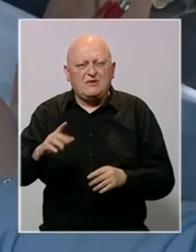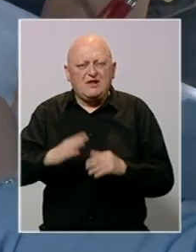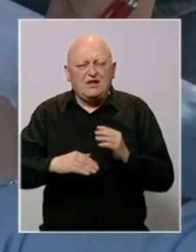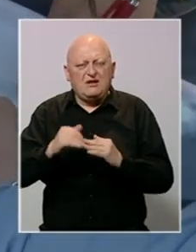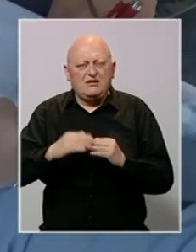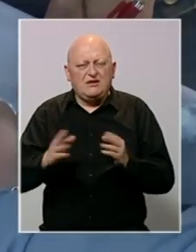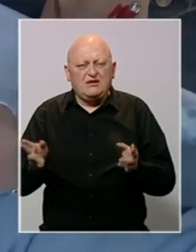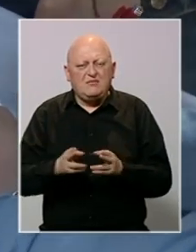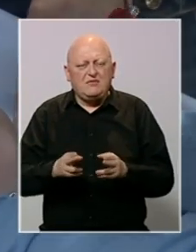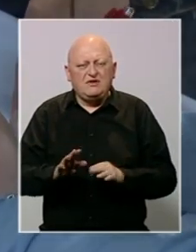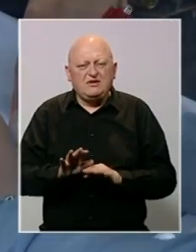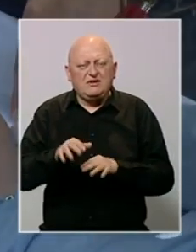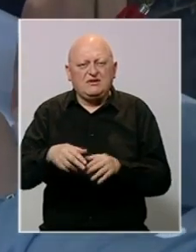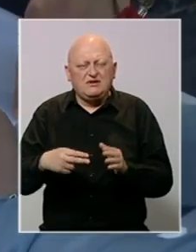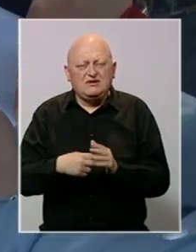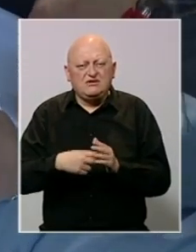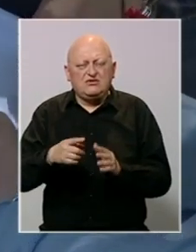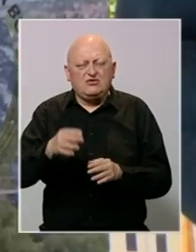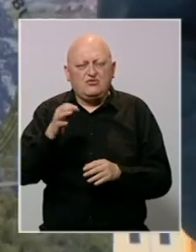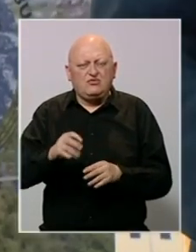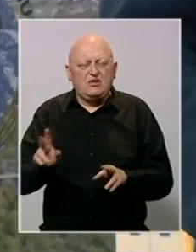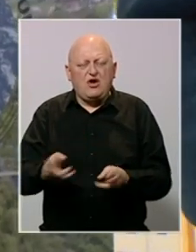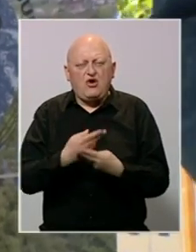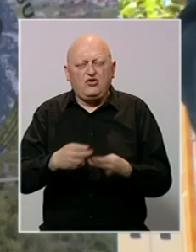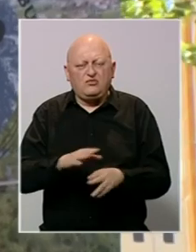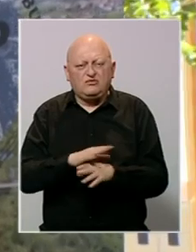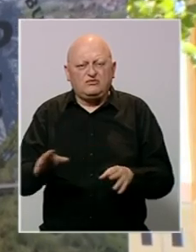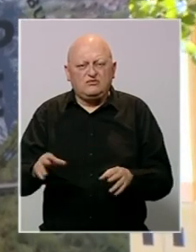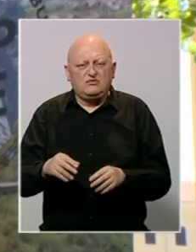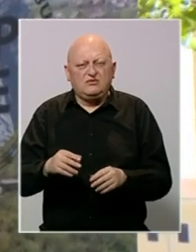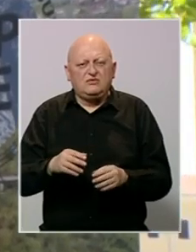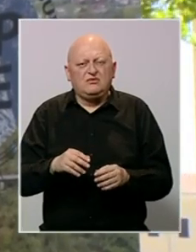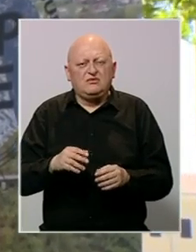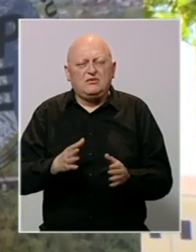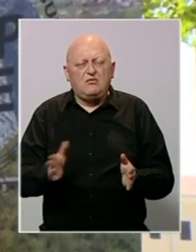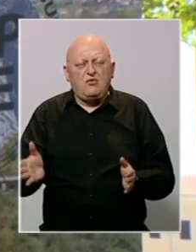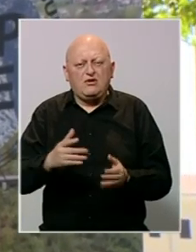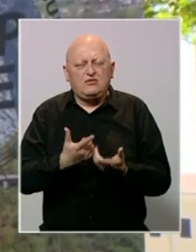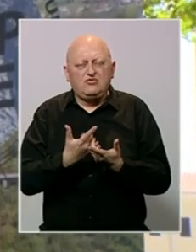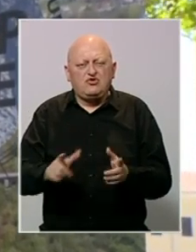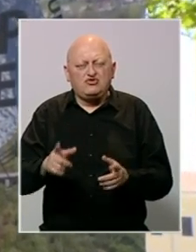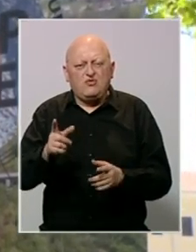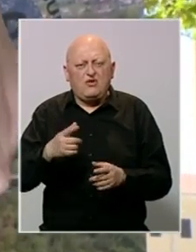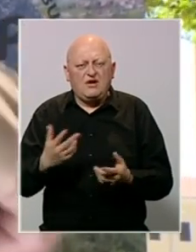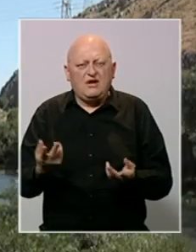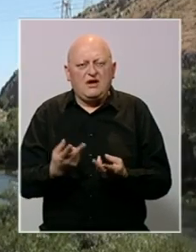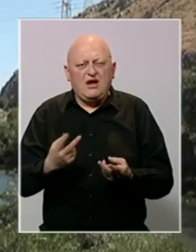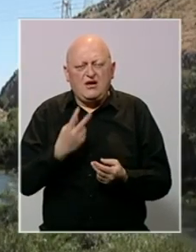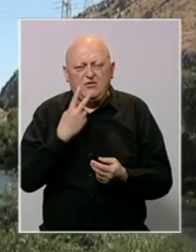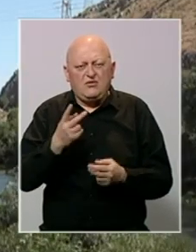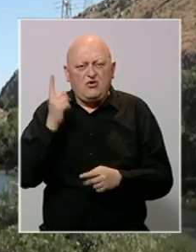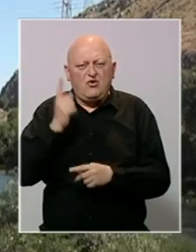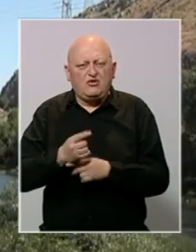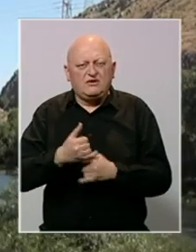mini hidroelektrana na tom lokalitetu i onemogućilo pokretanje procedura za izdavanje dozvola, kao što je i predviđeno